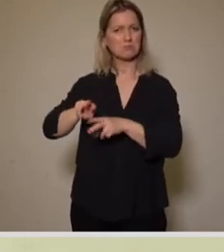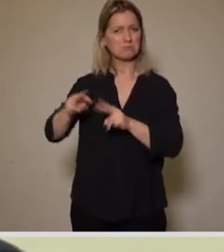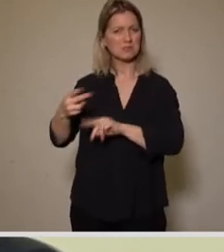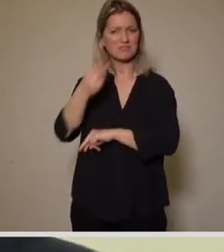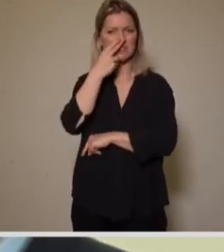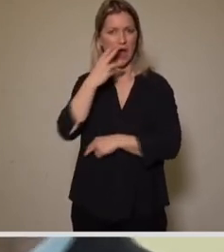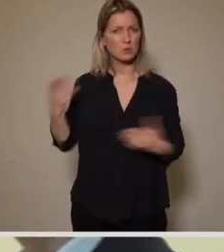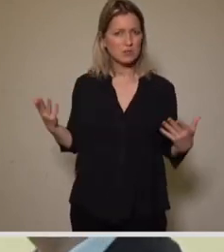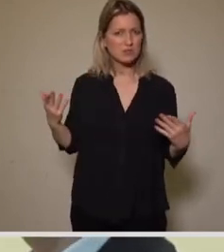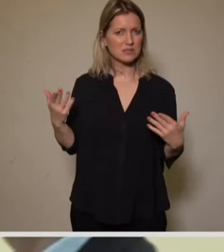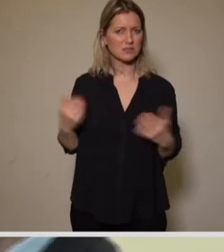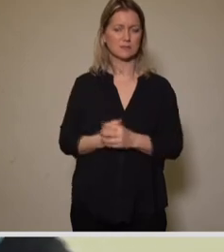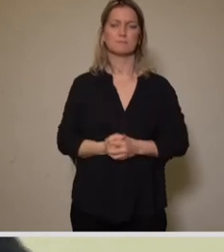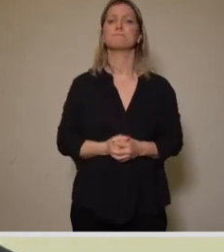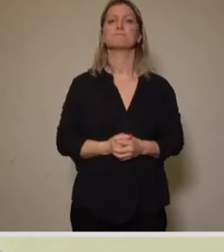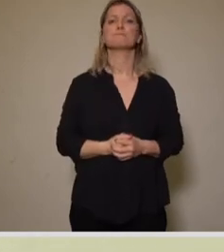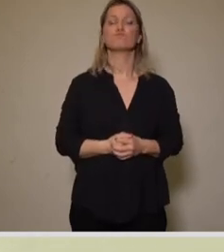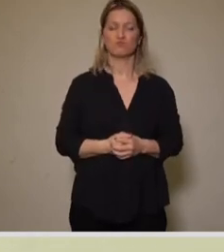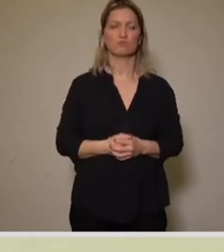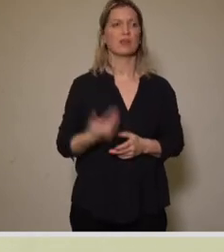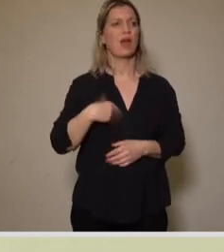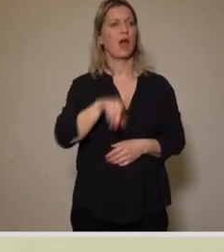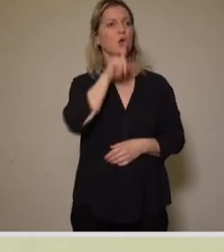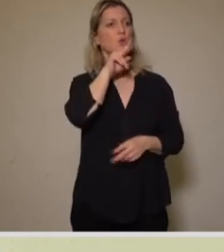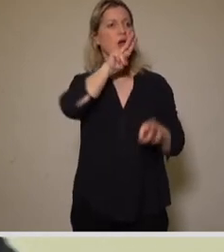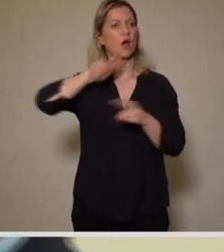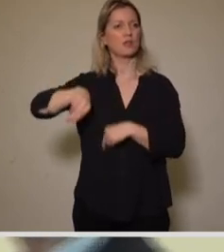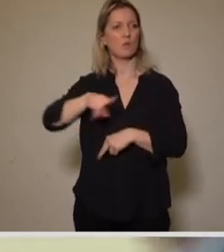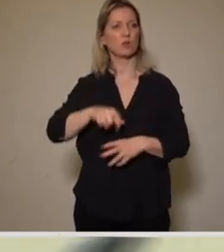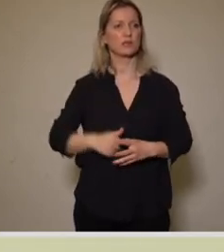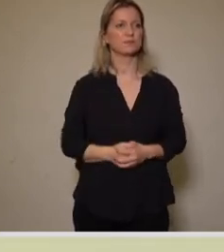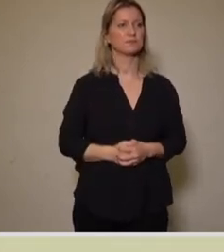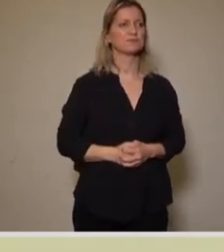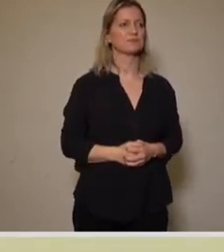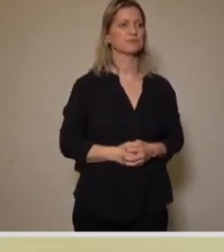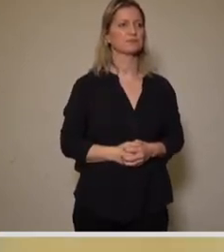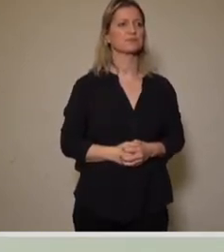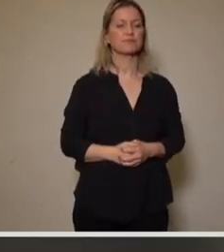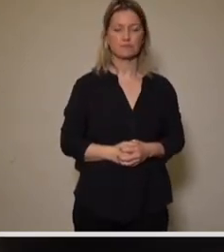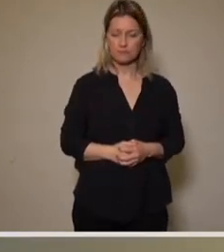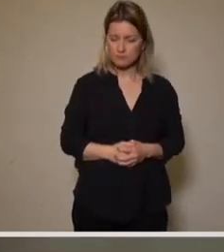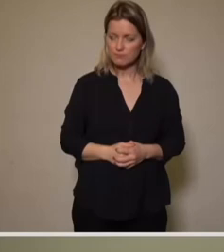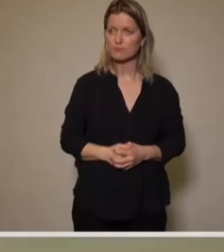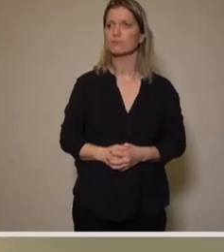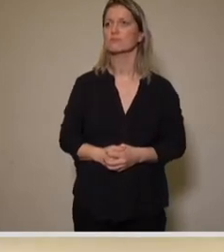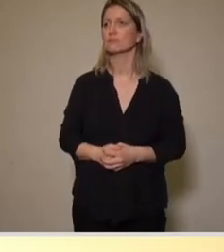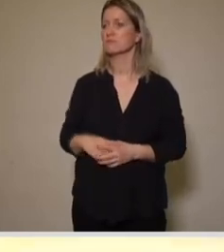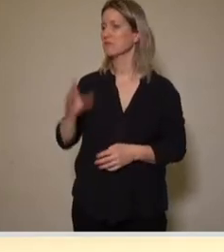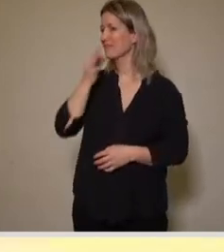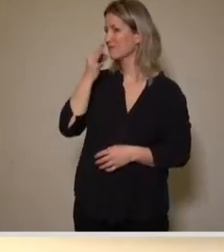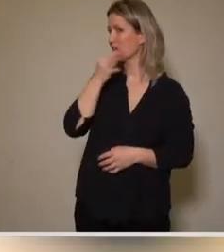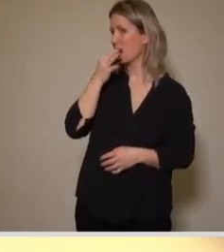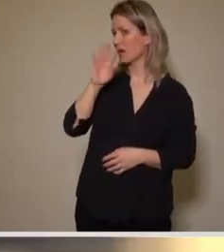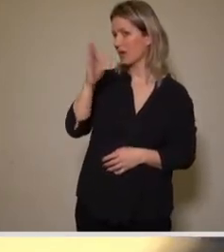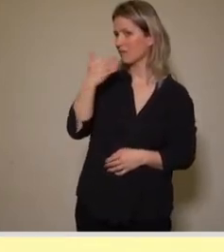Die Beantwortung der Frage übernimmt Herr Kollege Kühn. Bitte sehr. Ja, vielen Dank, Herr Stadtrat Wirz, für die Fragen.